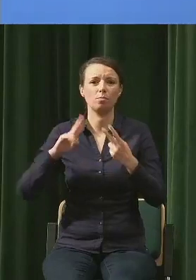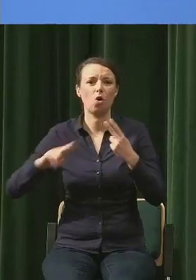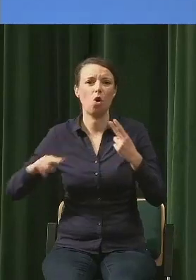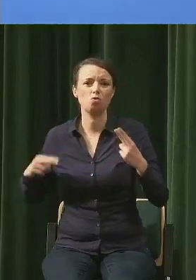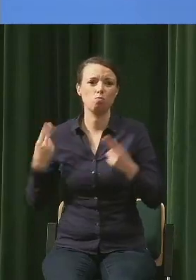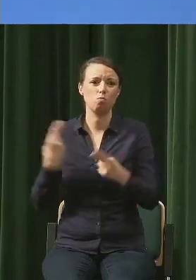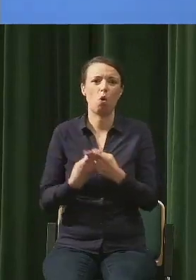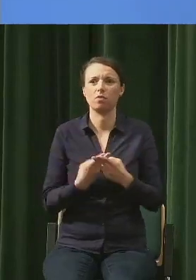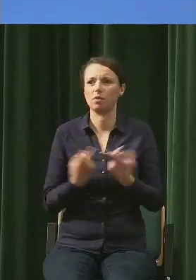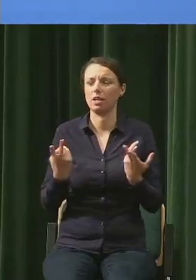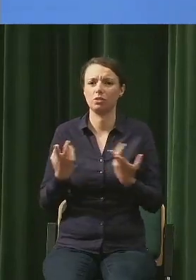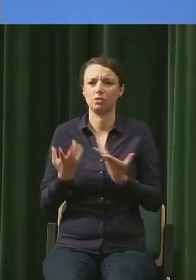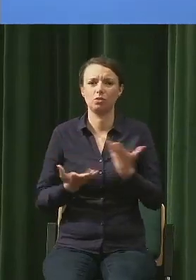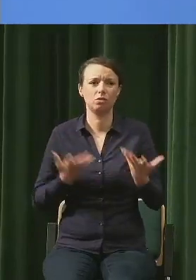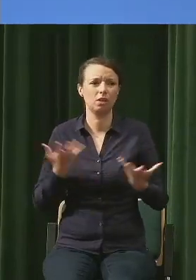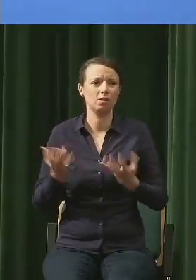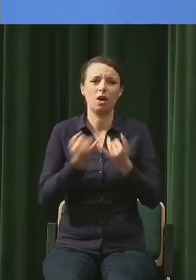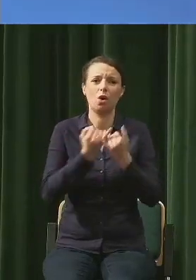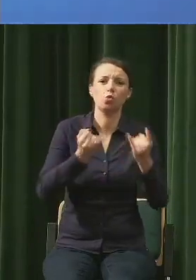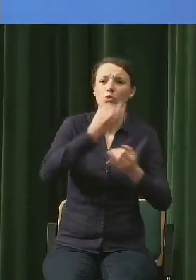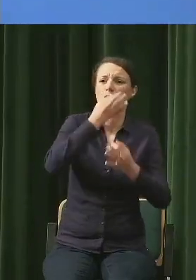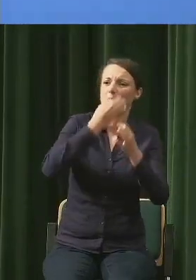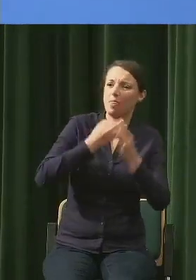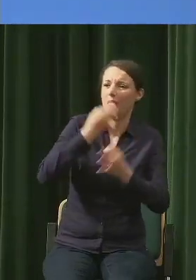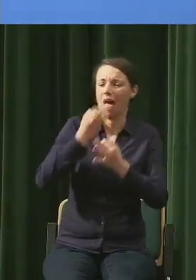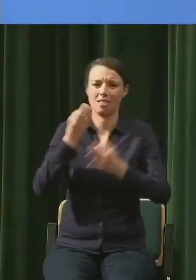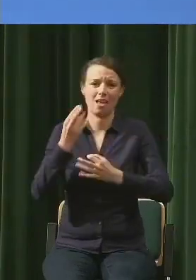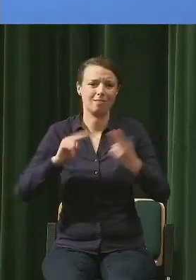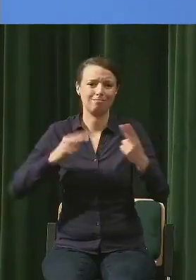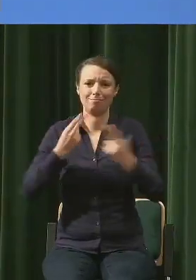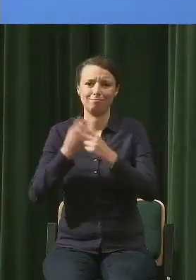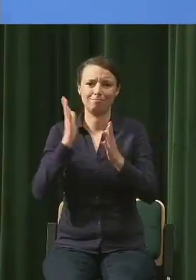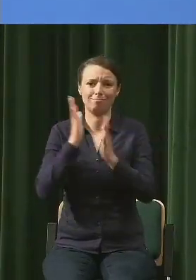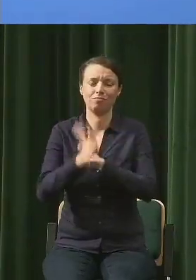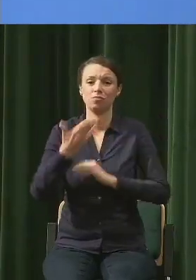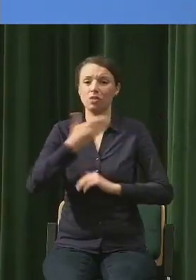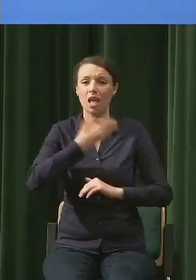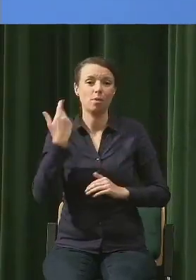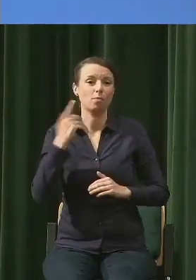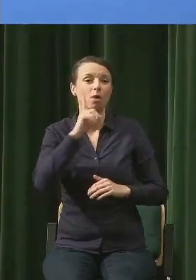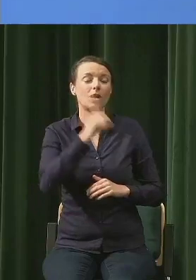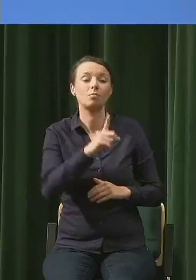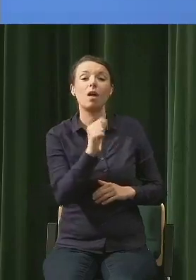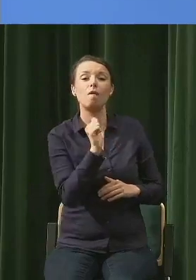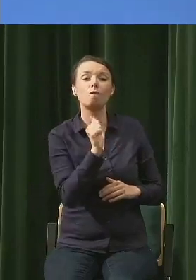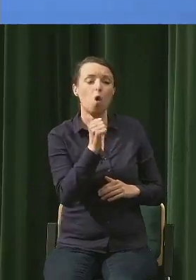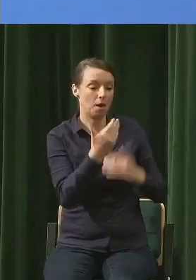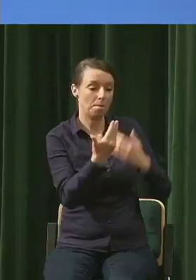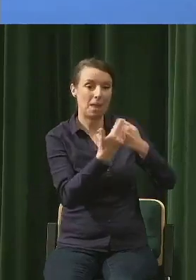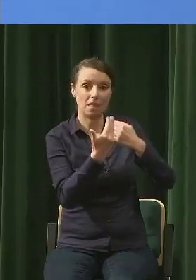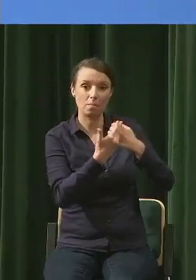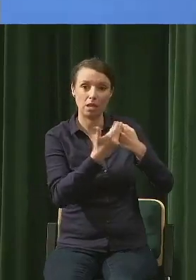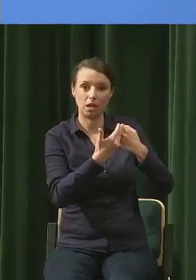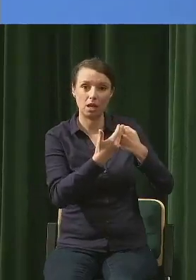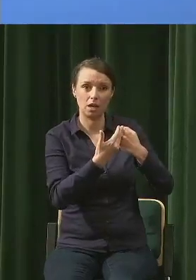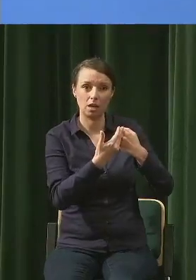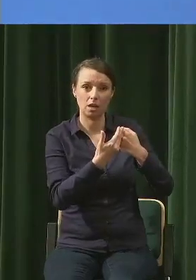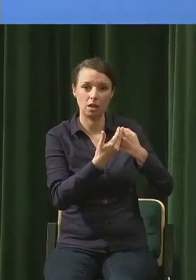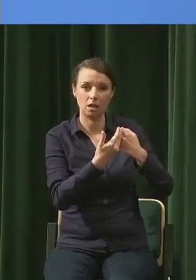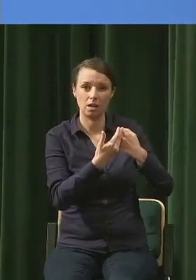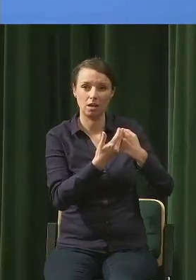jakby nawet w funkcji, matematyce nie mieszczą się w zbiorze